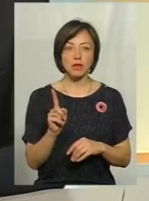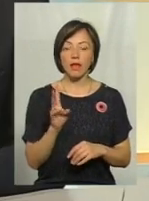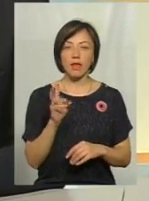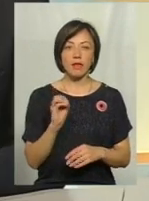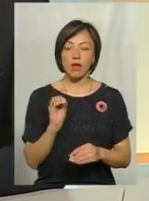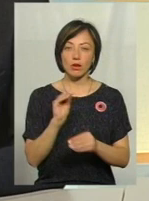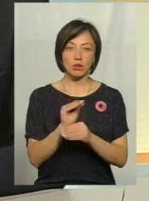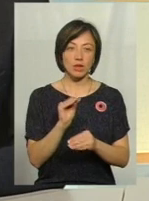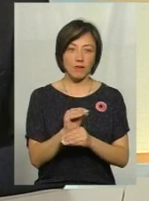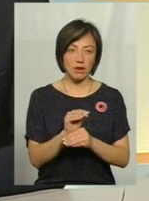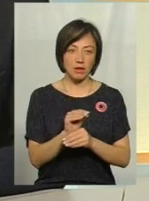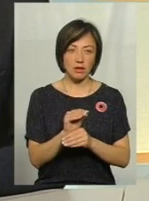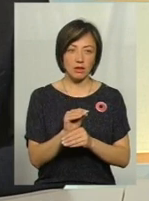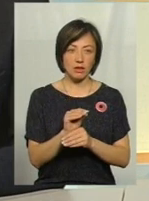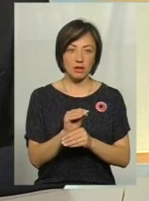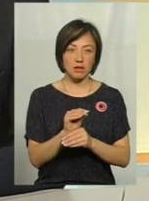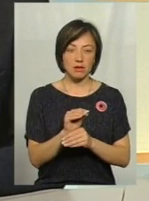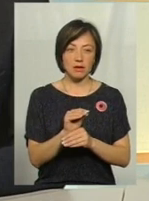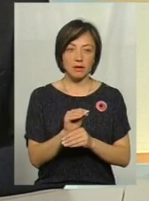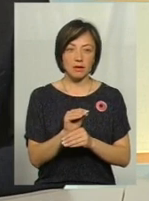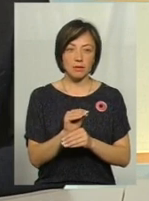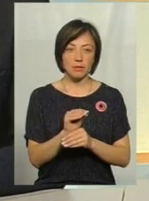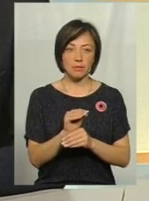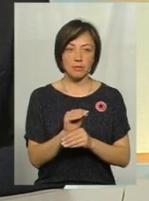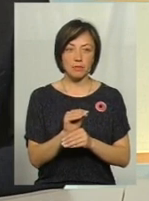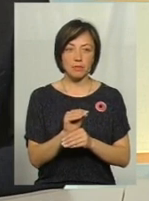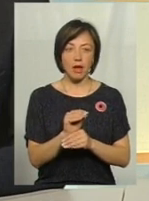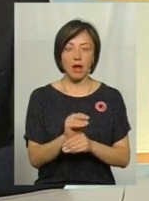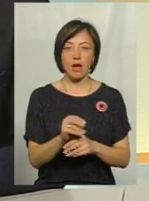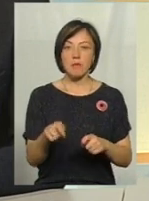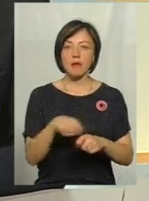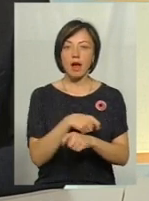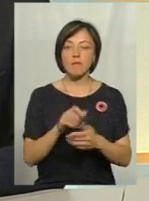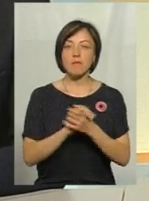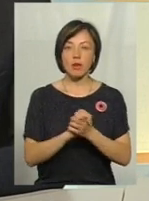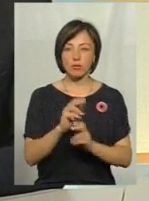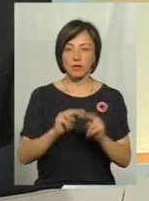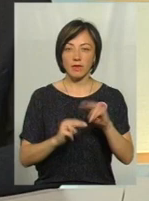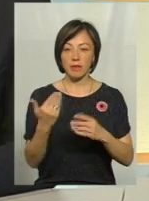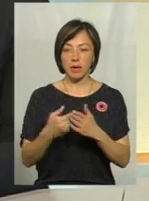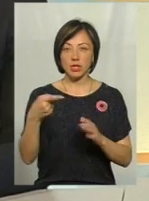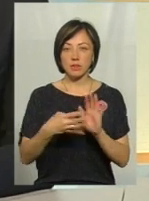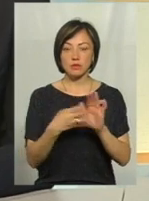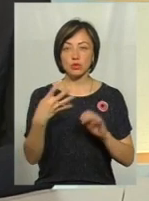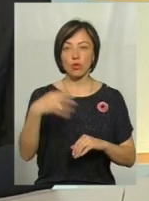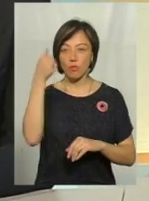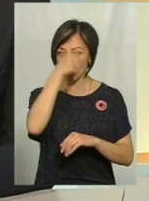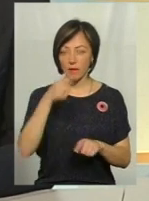додавали в матеріалів для мирного будівництва. Наприклад, в 1940 році в нас